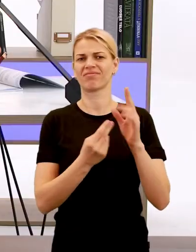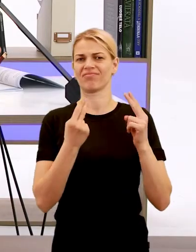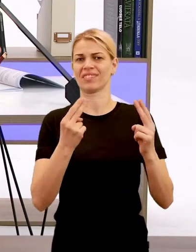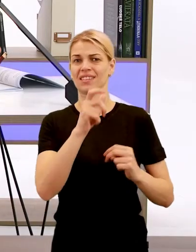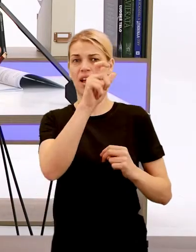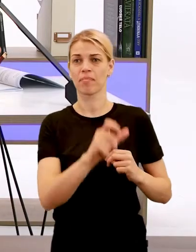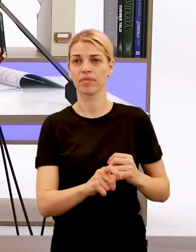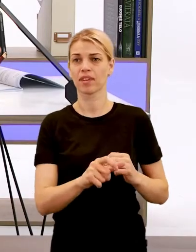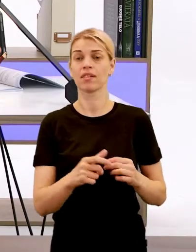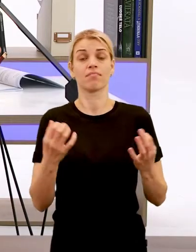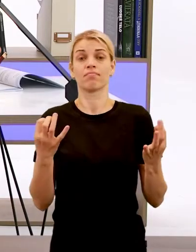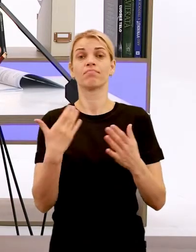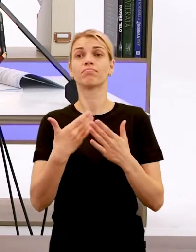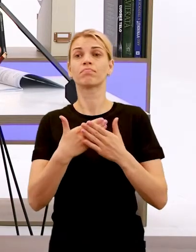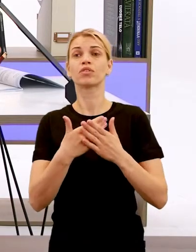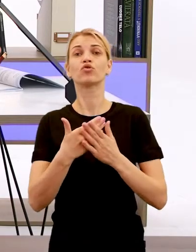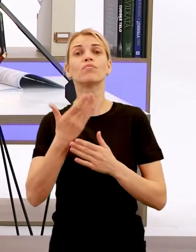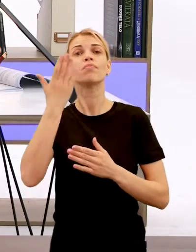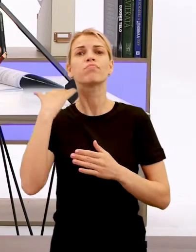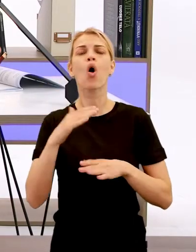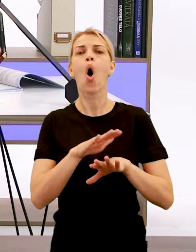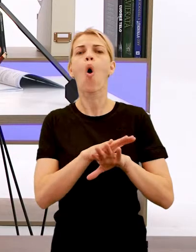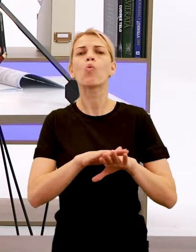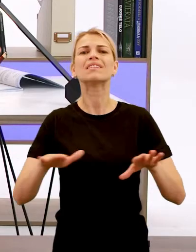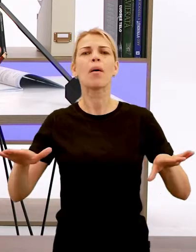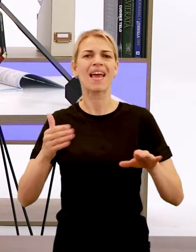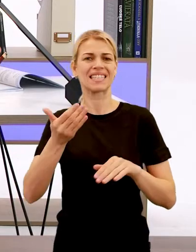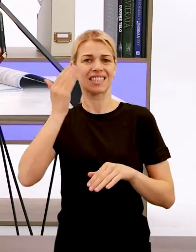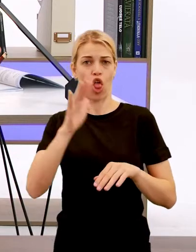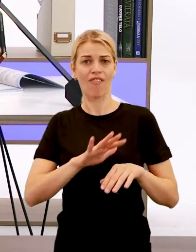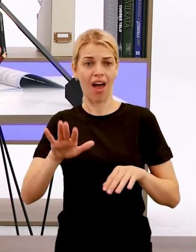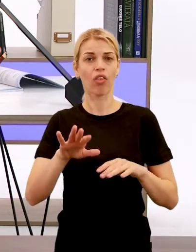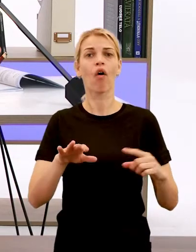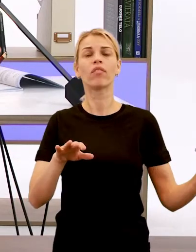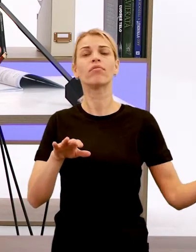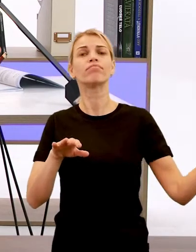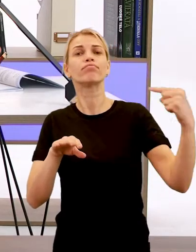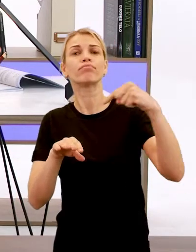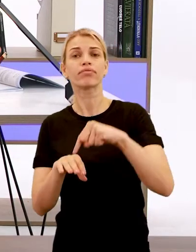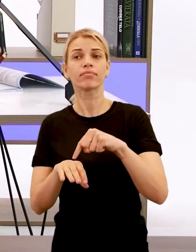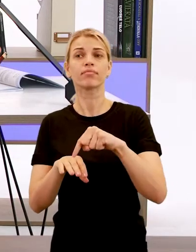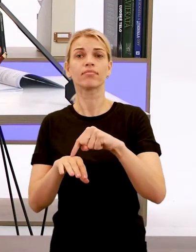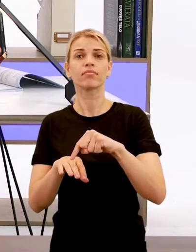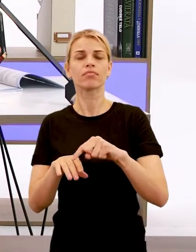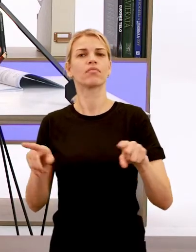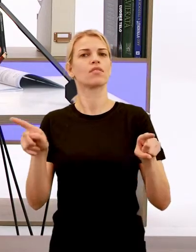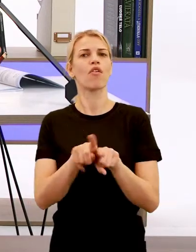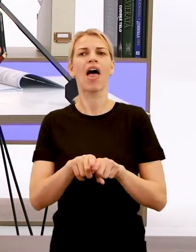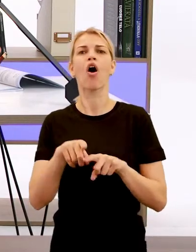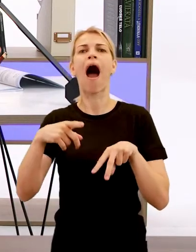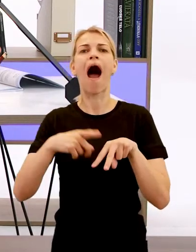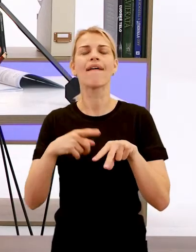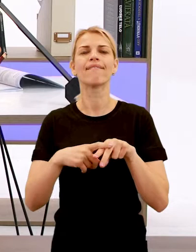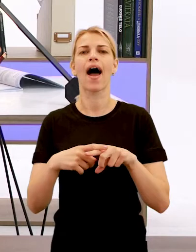keď prechádzal cez územie Slovanov, takisto sa dostal do konfliktu s týmito